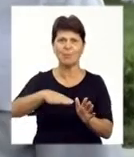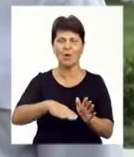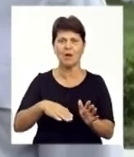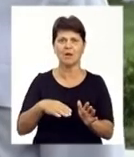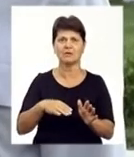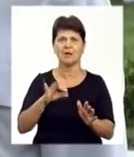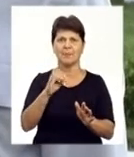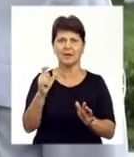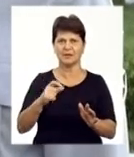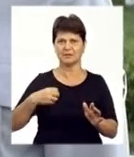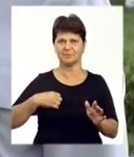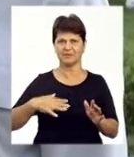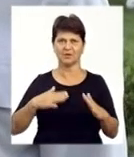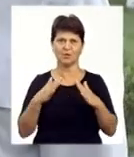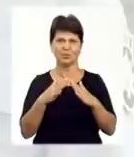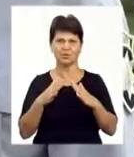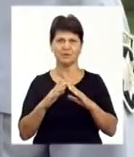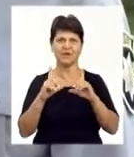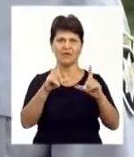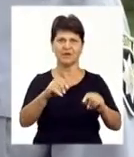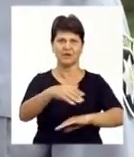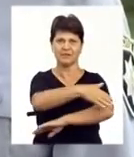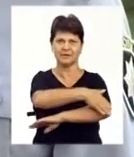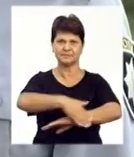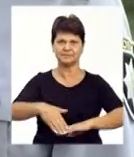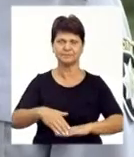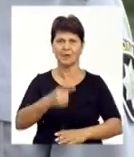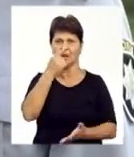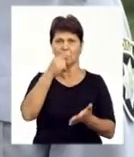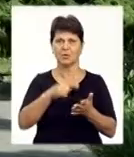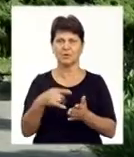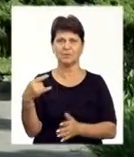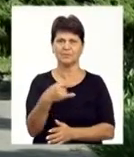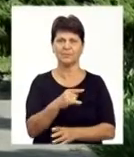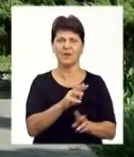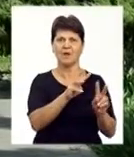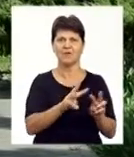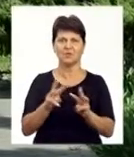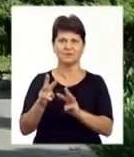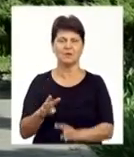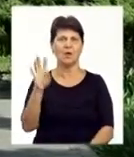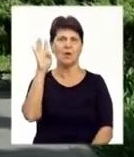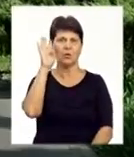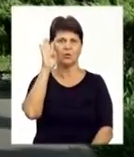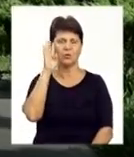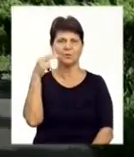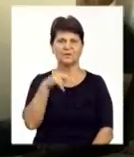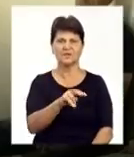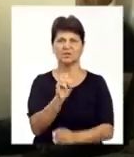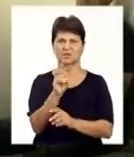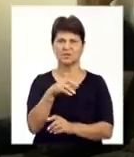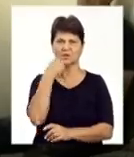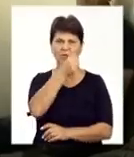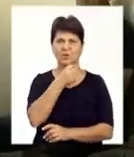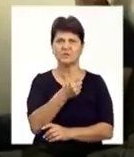території приватного будинку володіння і потрапила під колеса ферсвагена. Хлопчика 2013 року народження